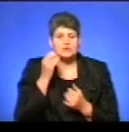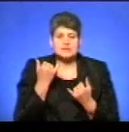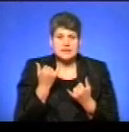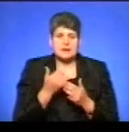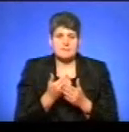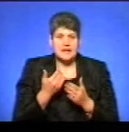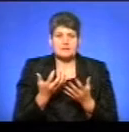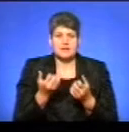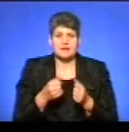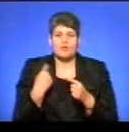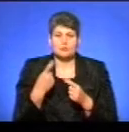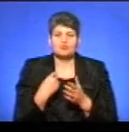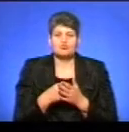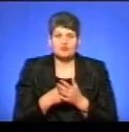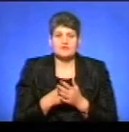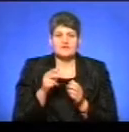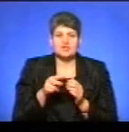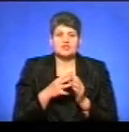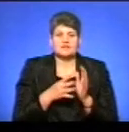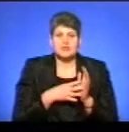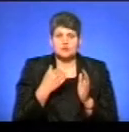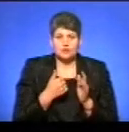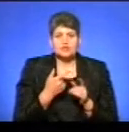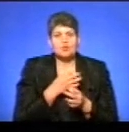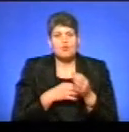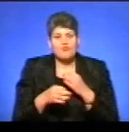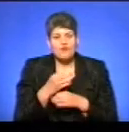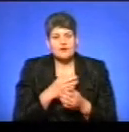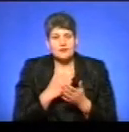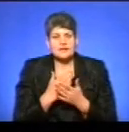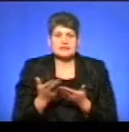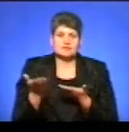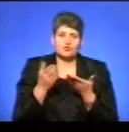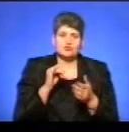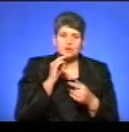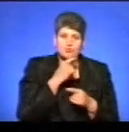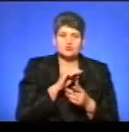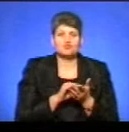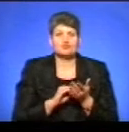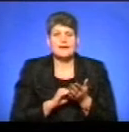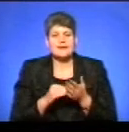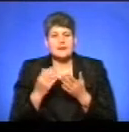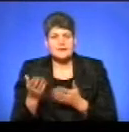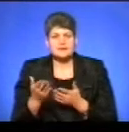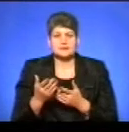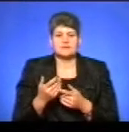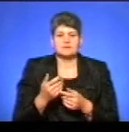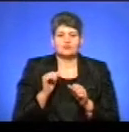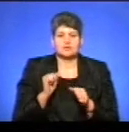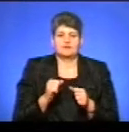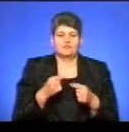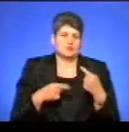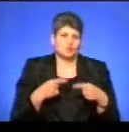перед прийняттям обласного бюджету у 2019 році, чи обговорення, запрошення економістів, журналістів, публічні, можливо,